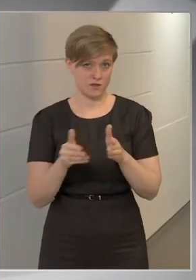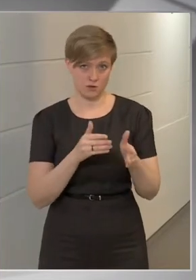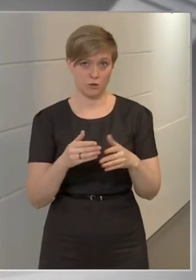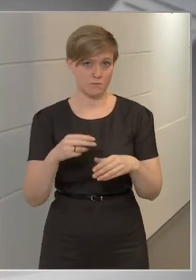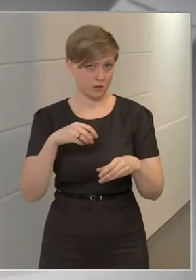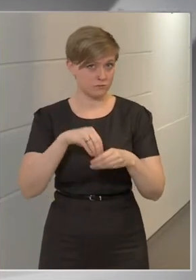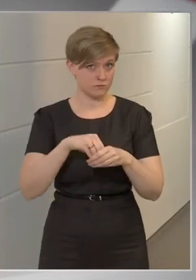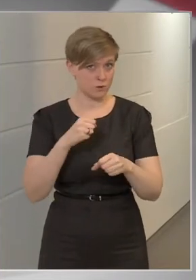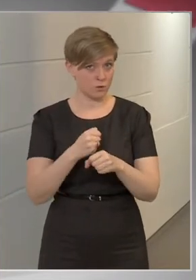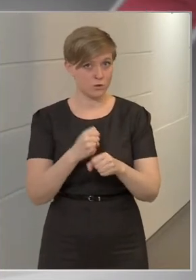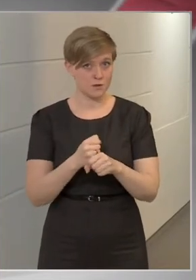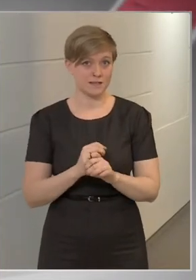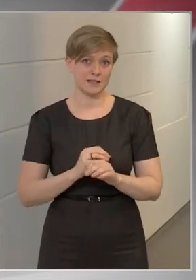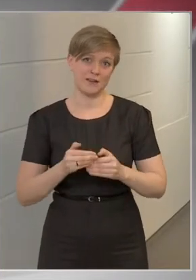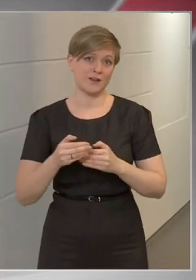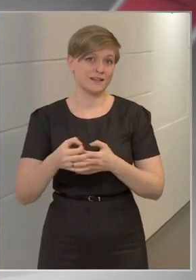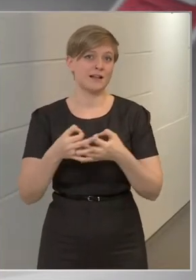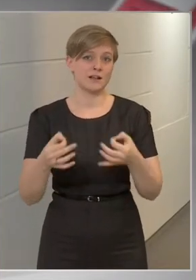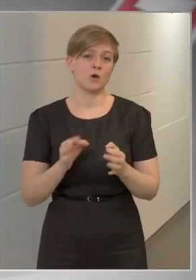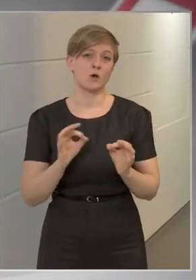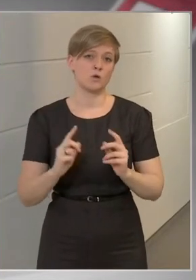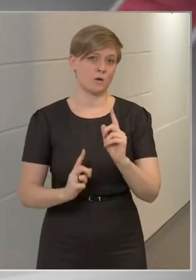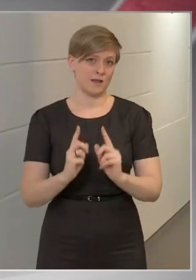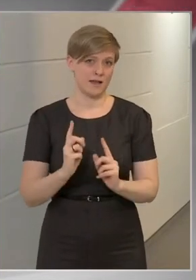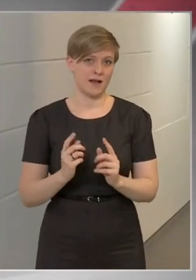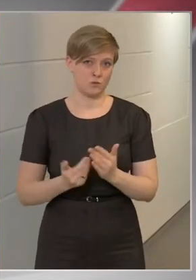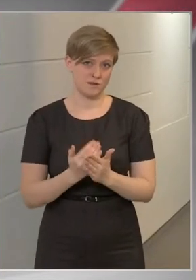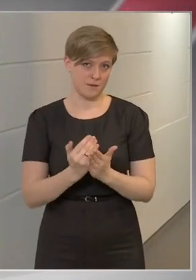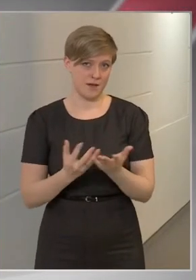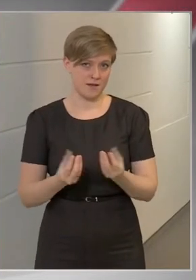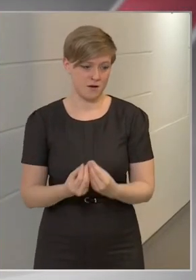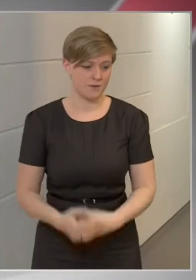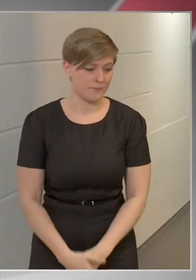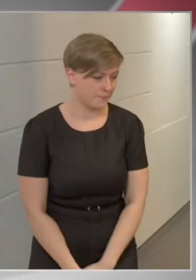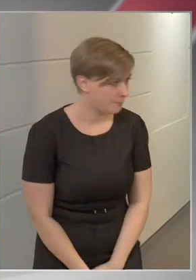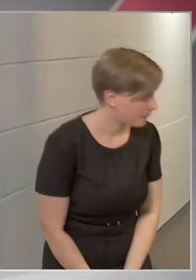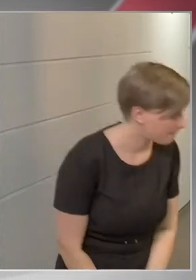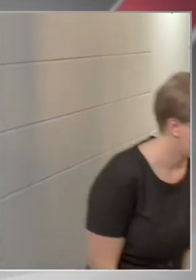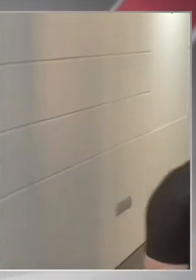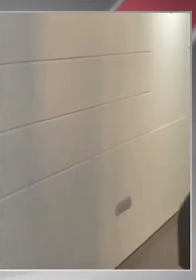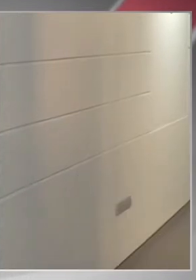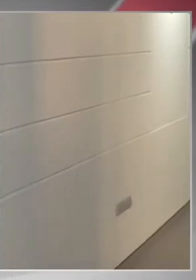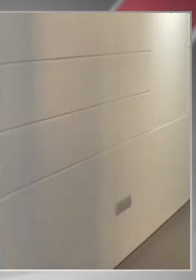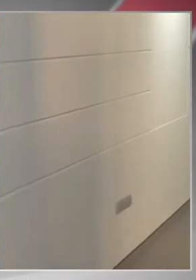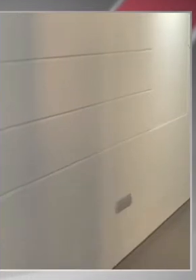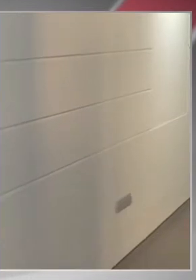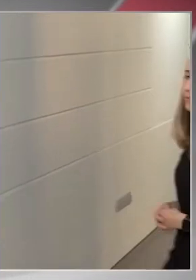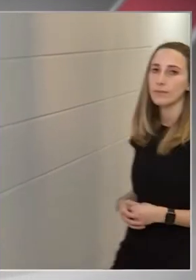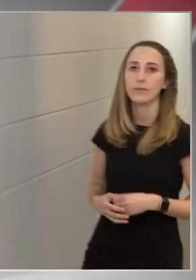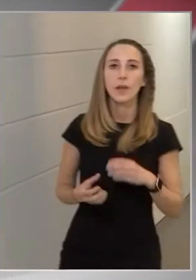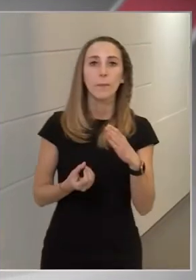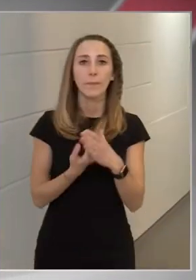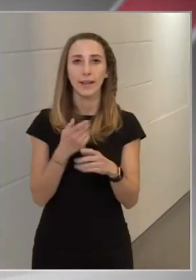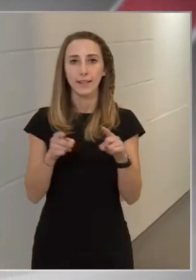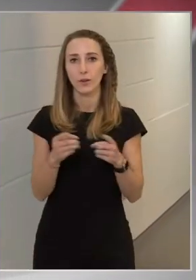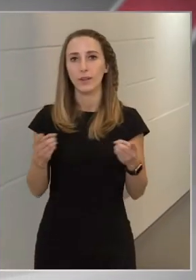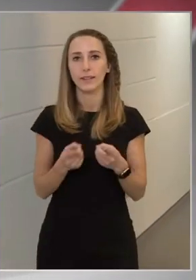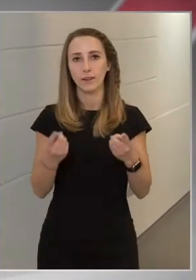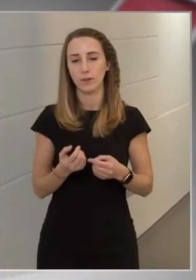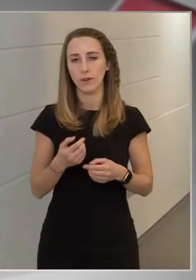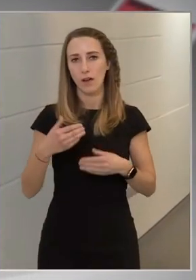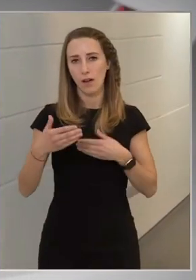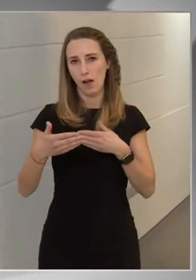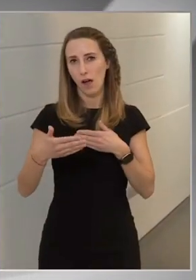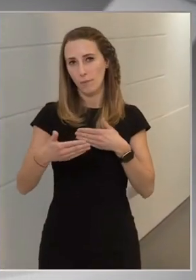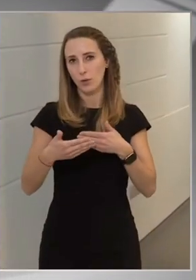az szinte kivétel nélkül jól jár az új szabályozással. Megjelentek olyan hírek, hogy hamarosan magánorvosi intézményekben is